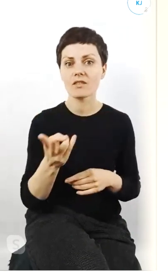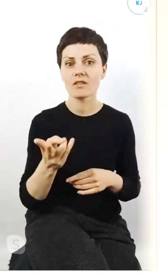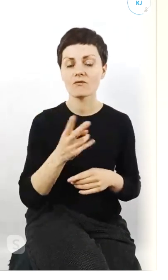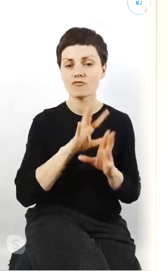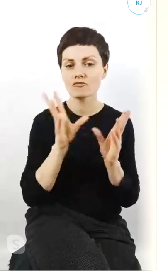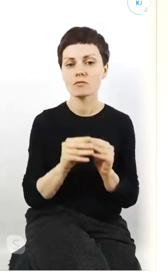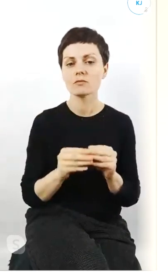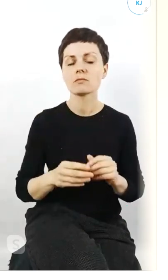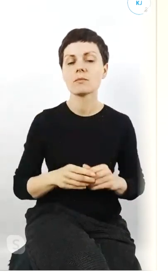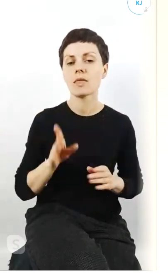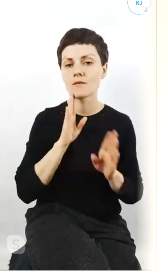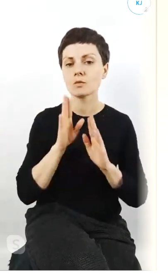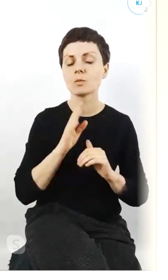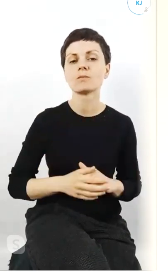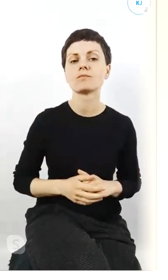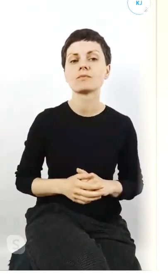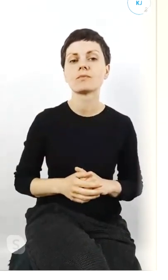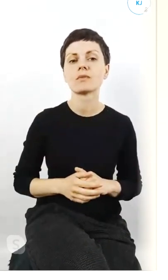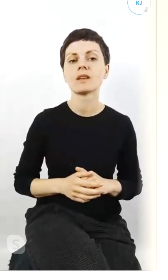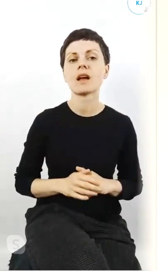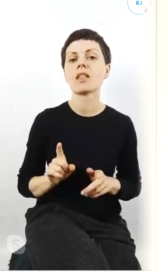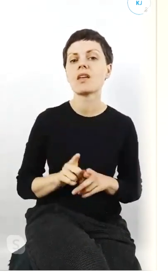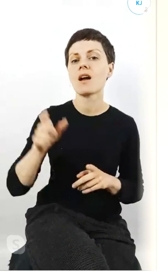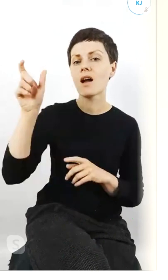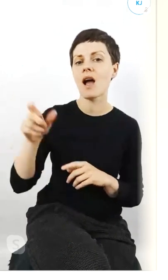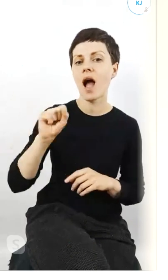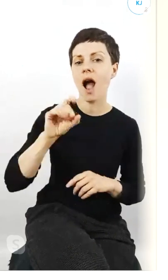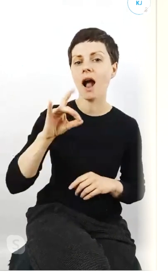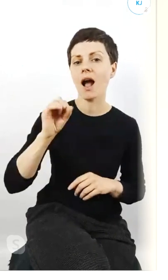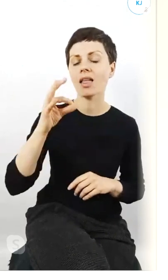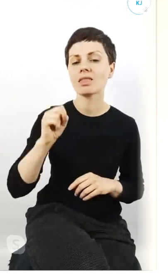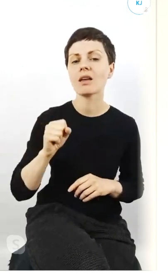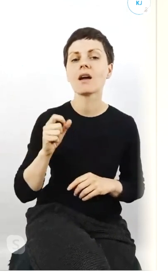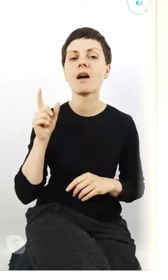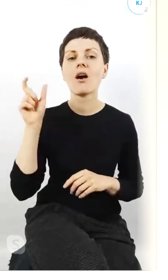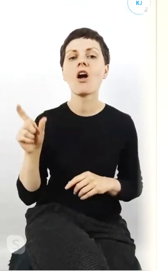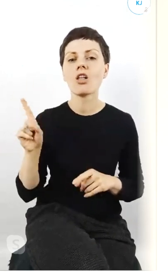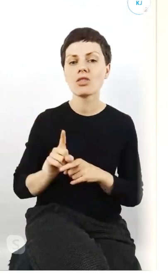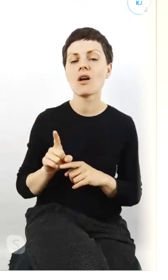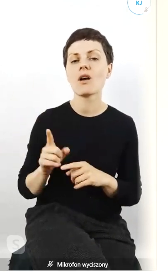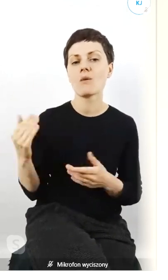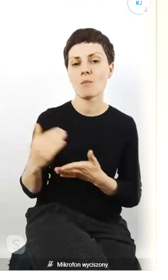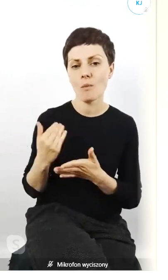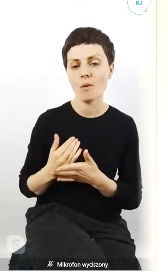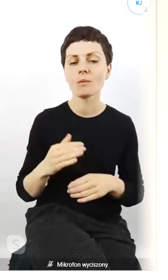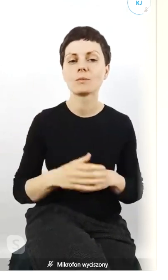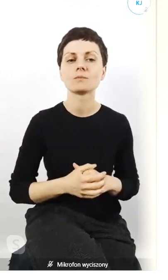Facebooku i Agacie która nam również pomagała